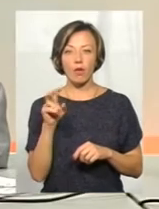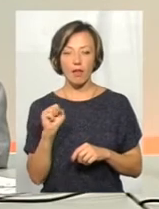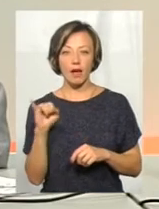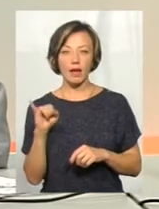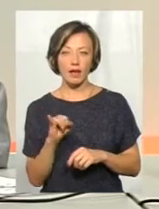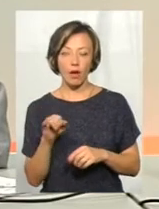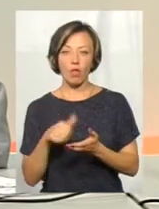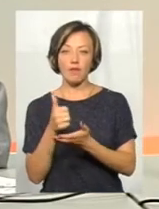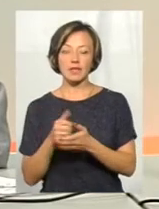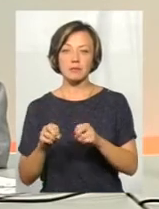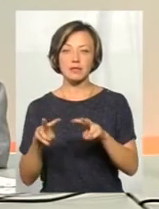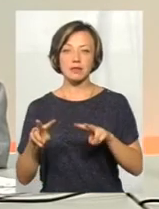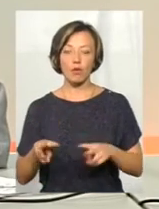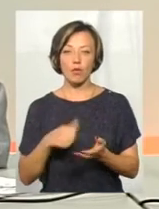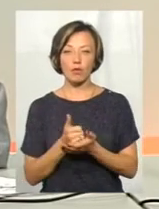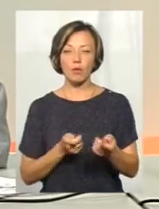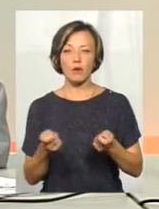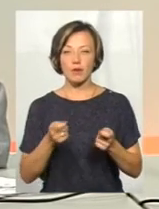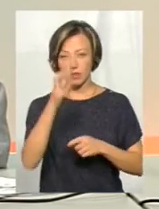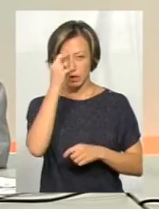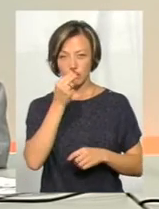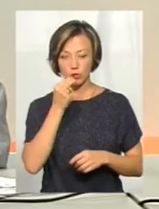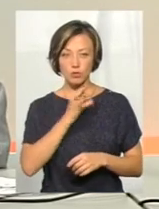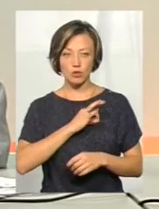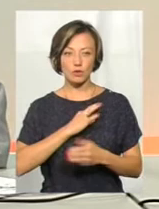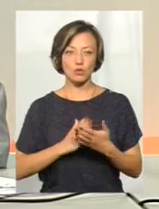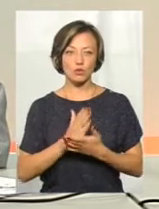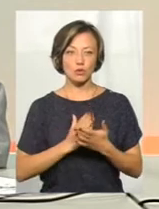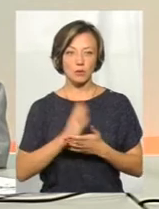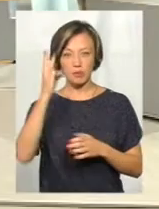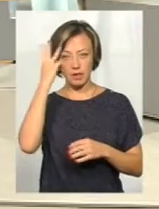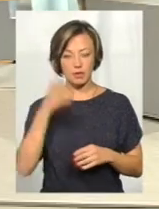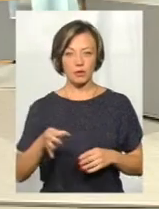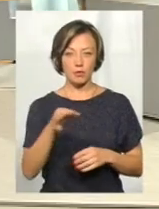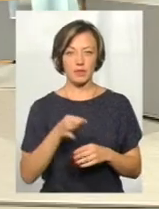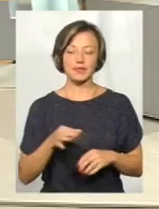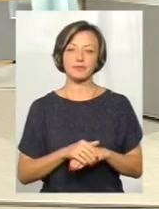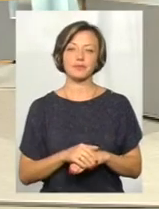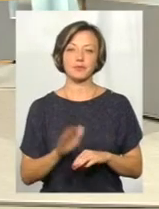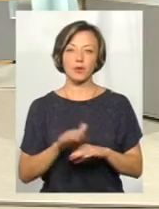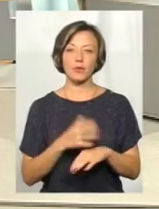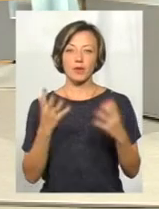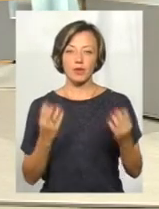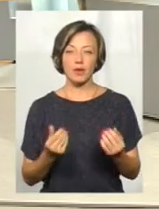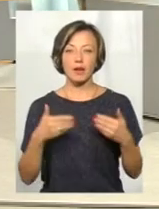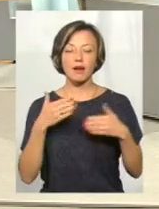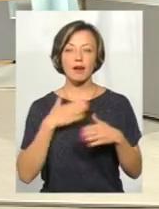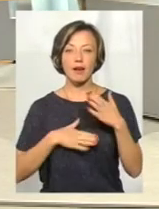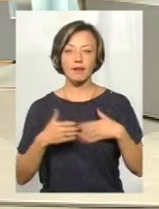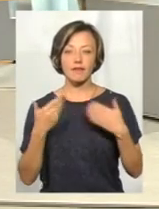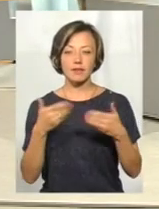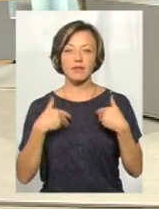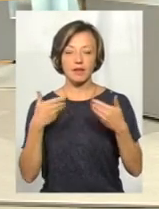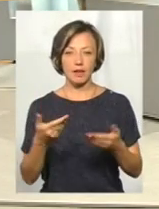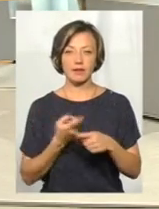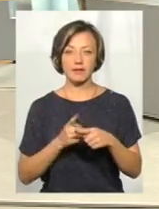за регульованими цінами головного управління Держпродспоживслужби в Хмельницькій області. Доброго дня. Доброго дня. Я рада вас вітати у цій студії.